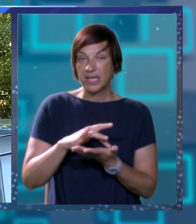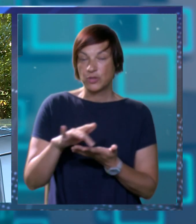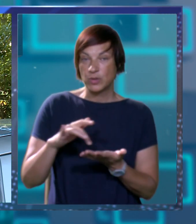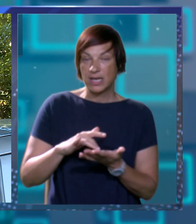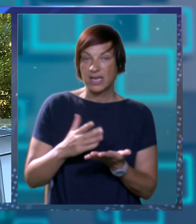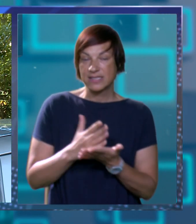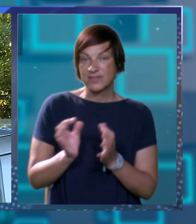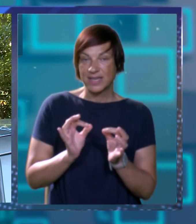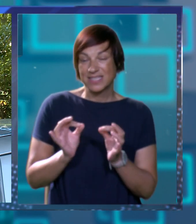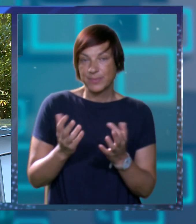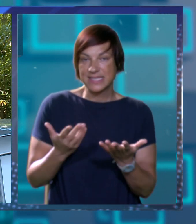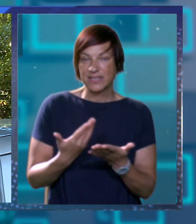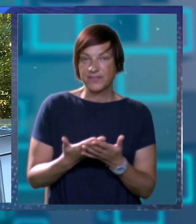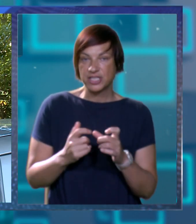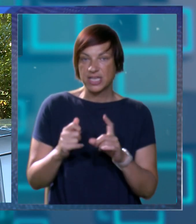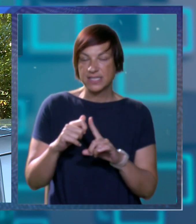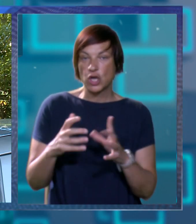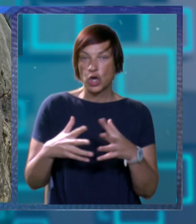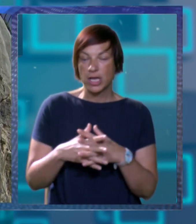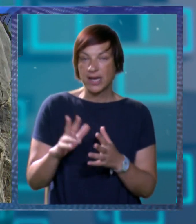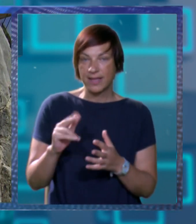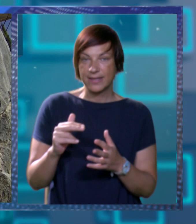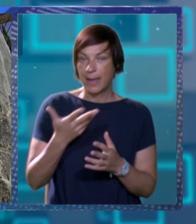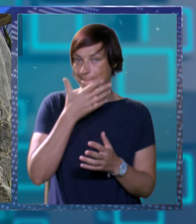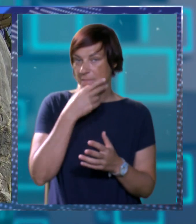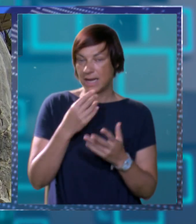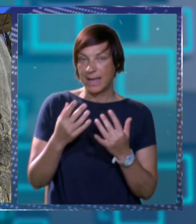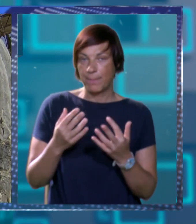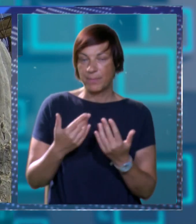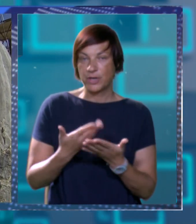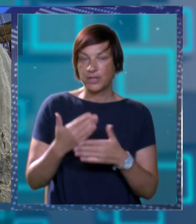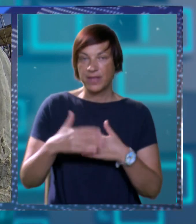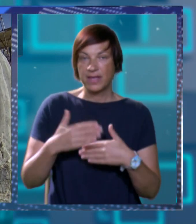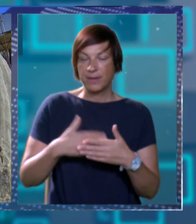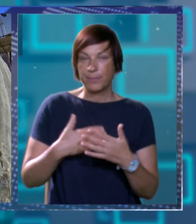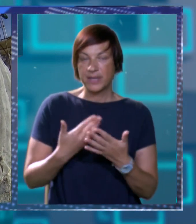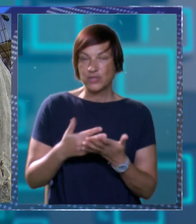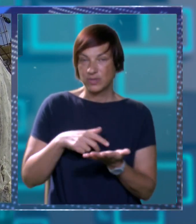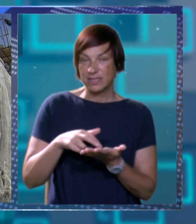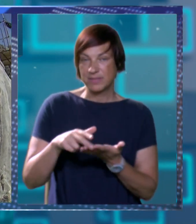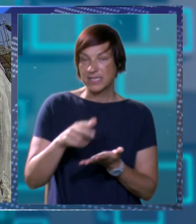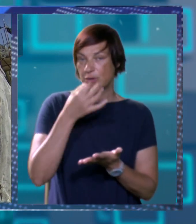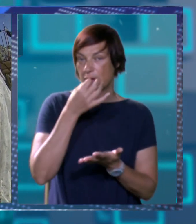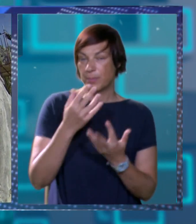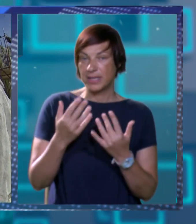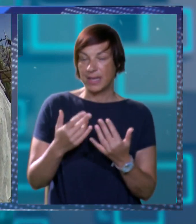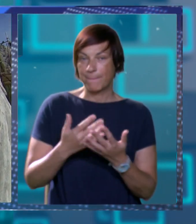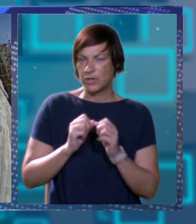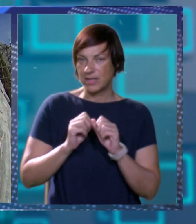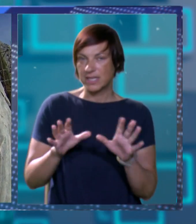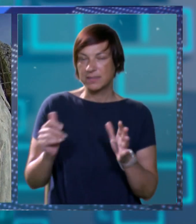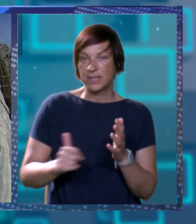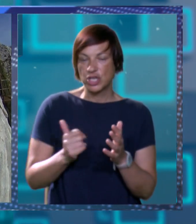lokacije svaka je specifična na svoj način Sokolog grad ima lijepe brojeve zato međutim njemu za neki iskorak po pitanju brojeva da